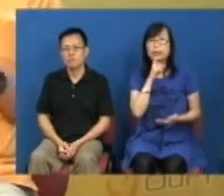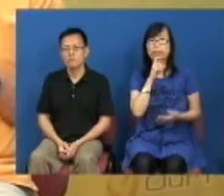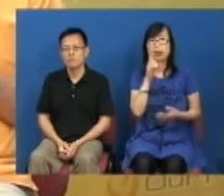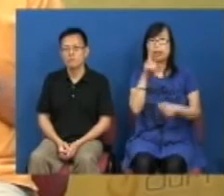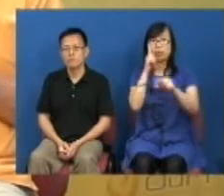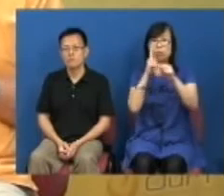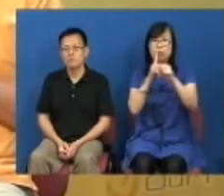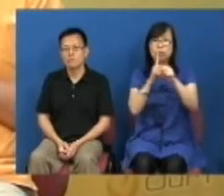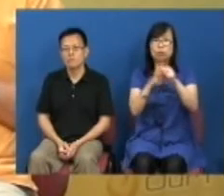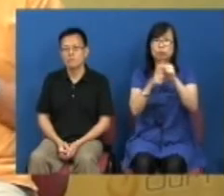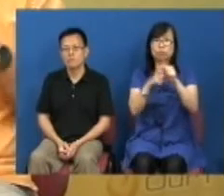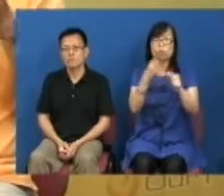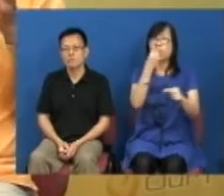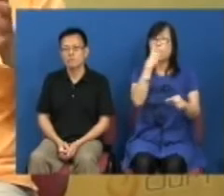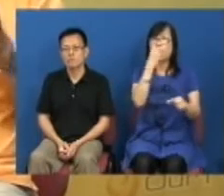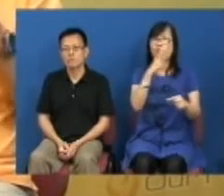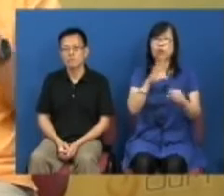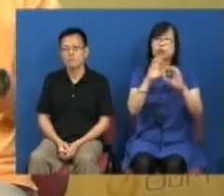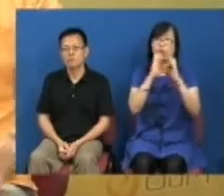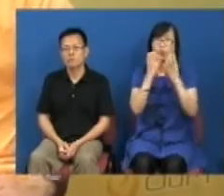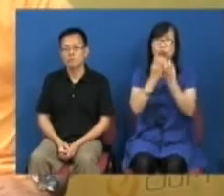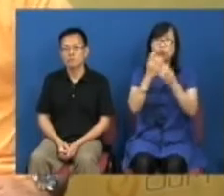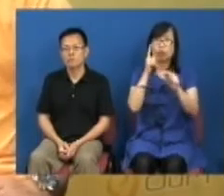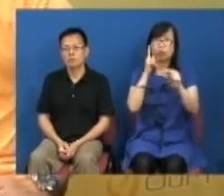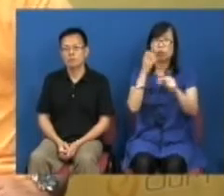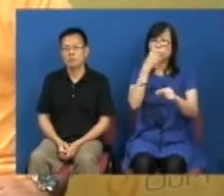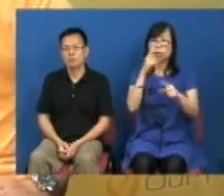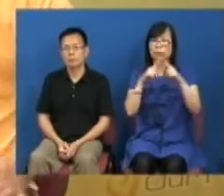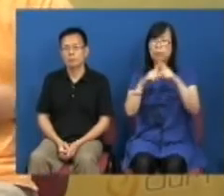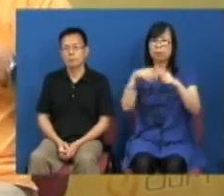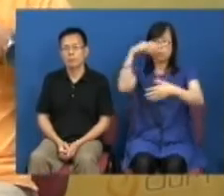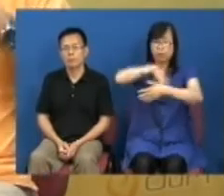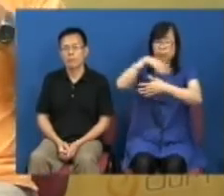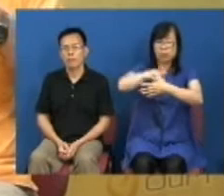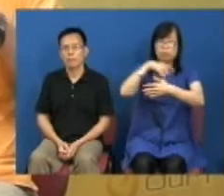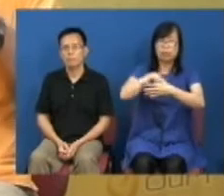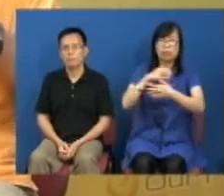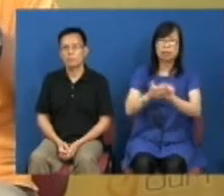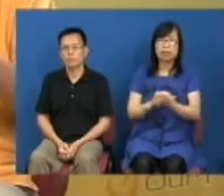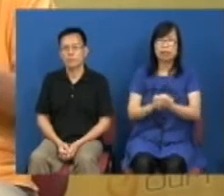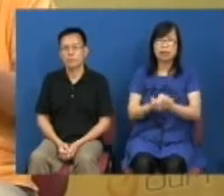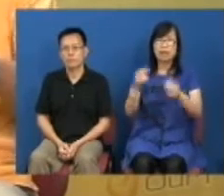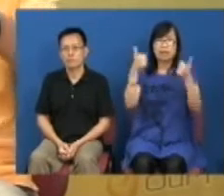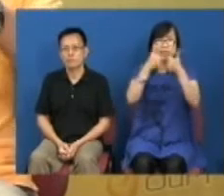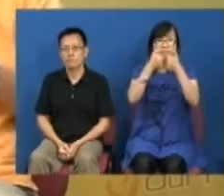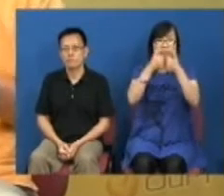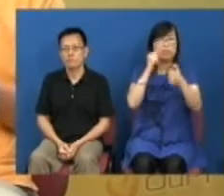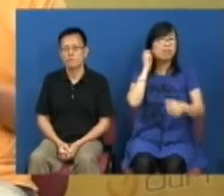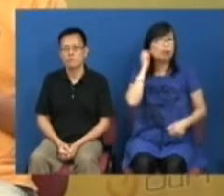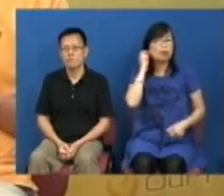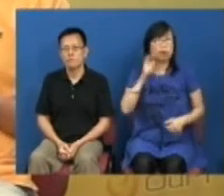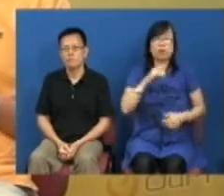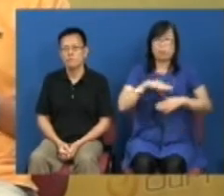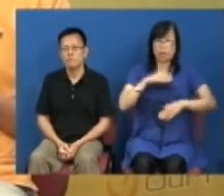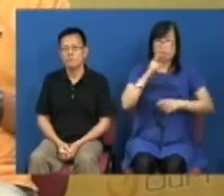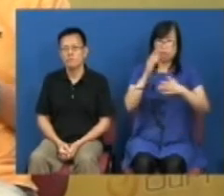港家庭他们争取他们即是港人内地的妻子因为华人